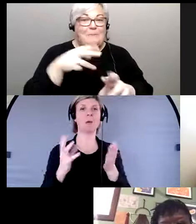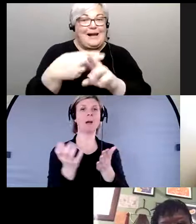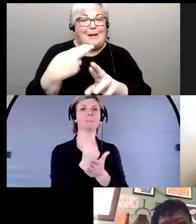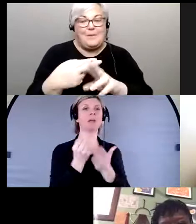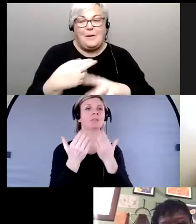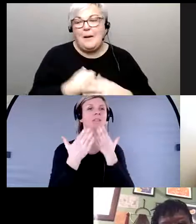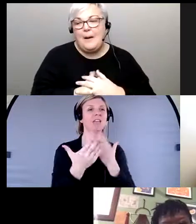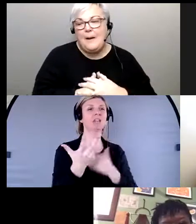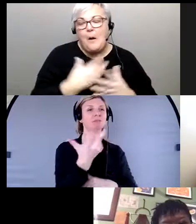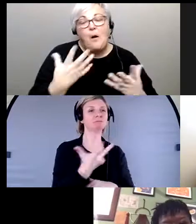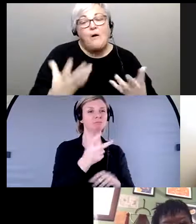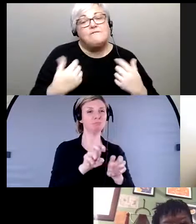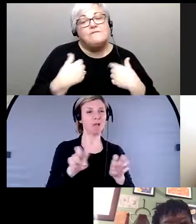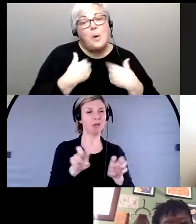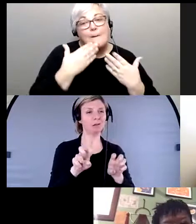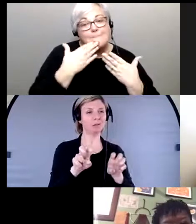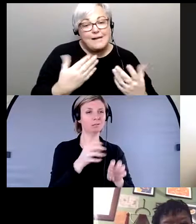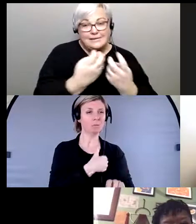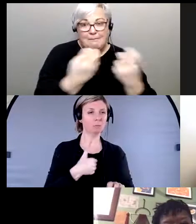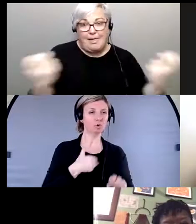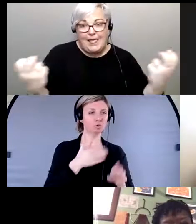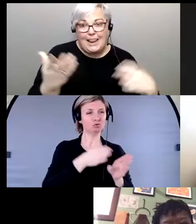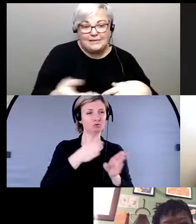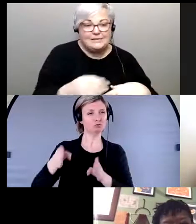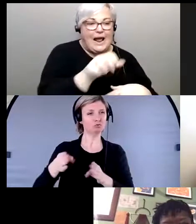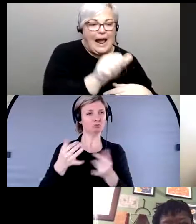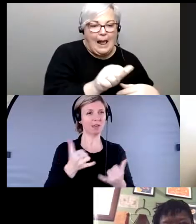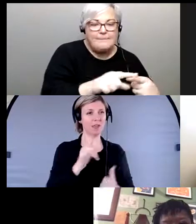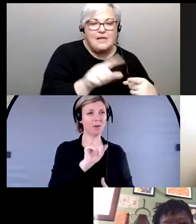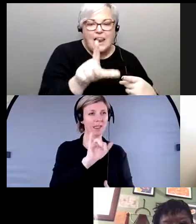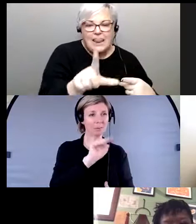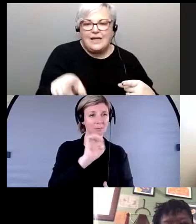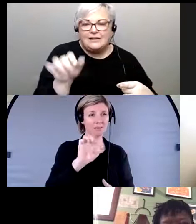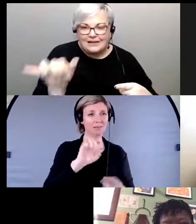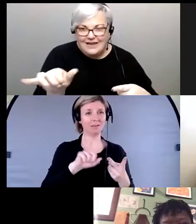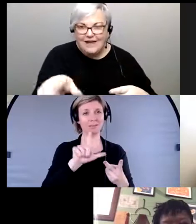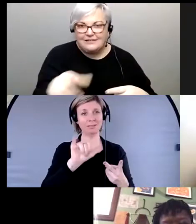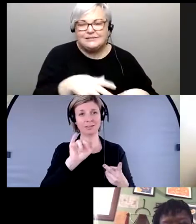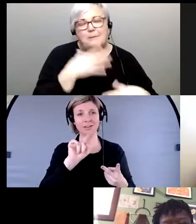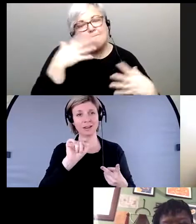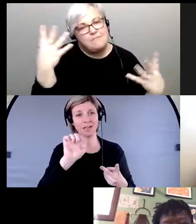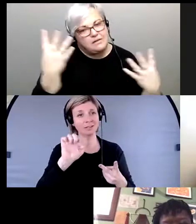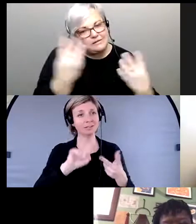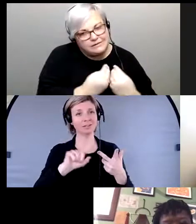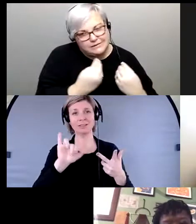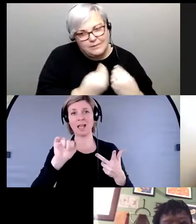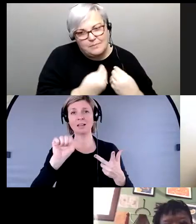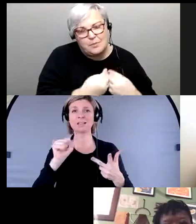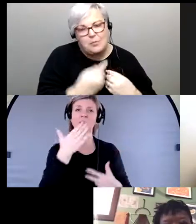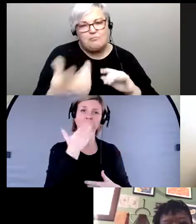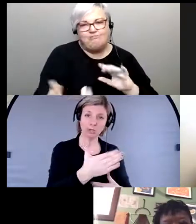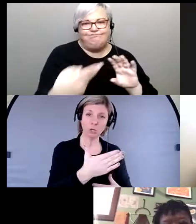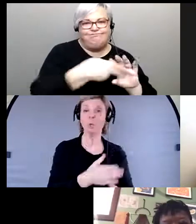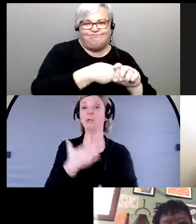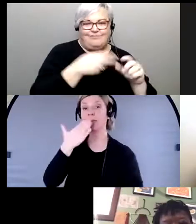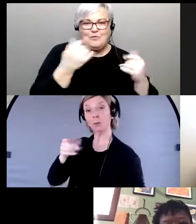prendre un moment pour remercier nos panélistes Amy, Lynette, Yaz merci beaucoup de vous être rejoints à nous aujourd